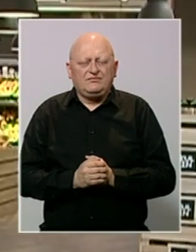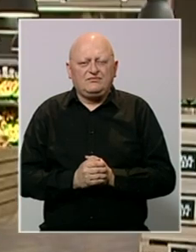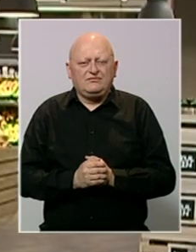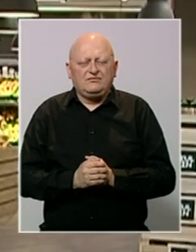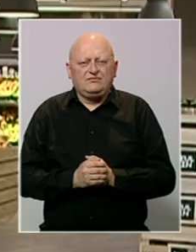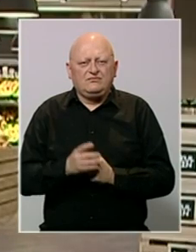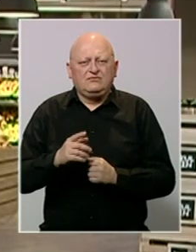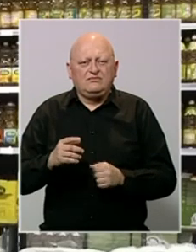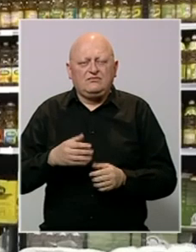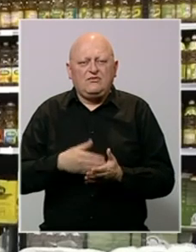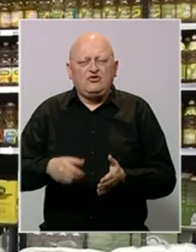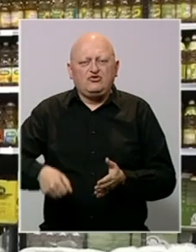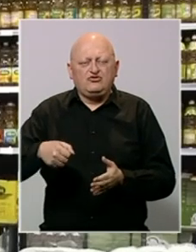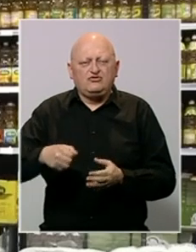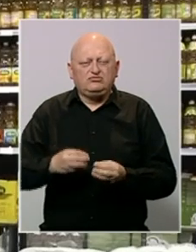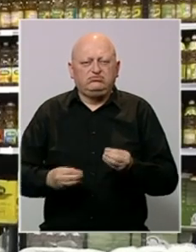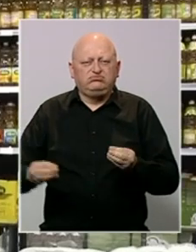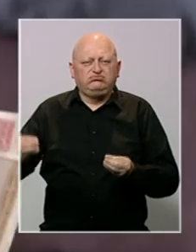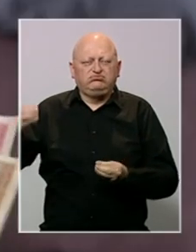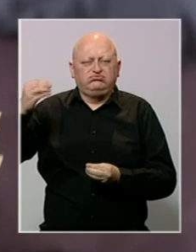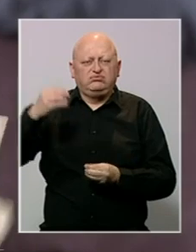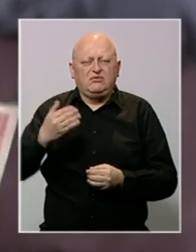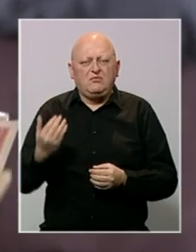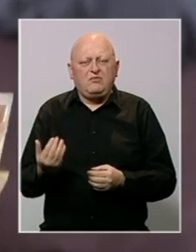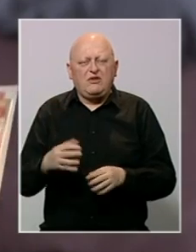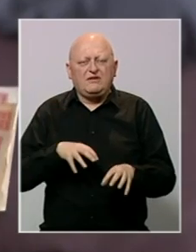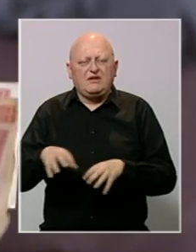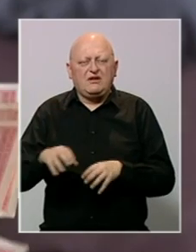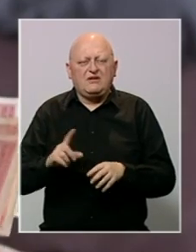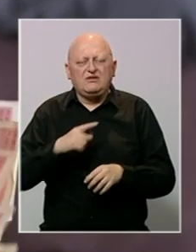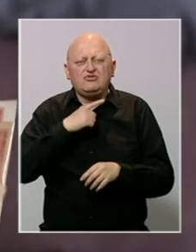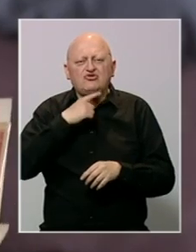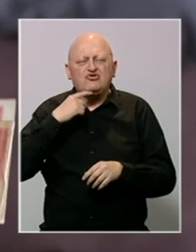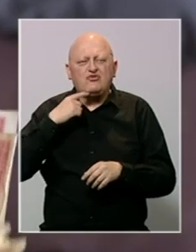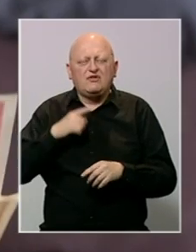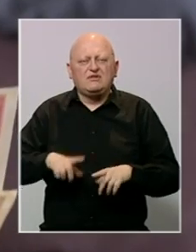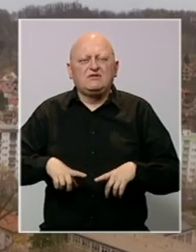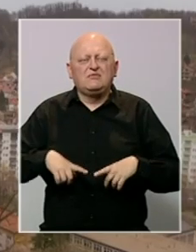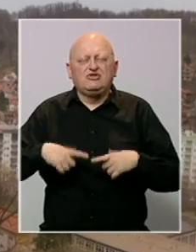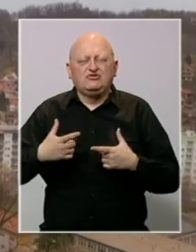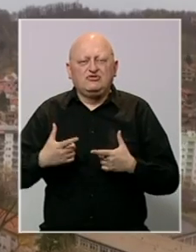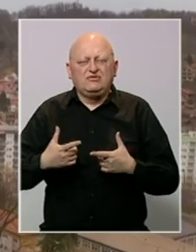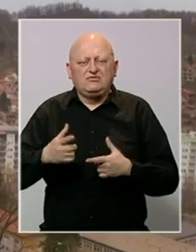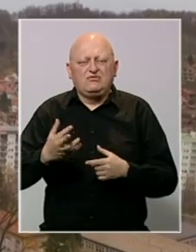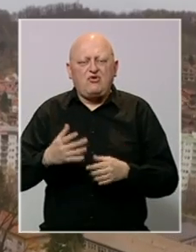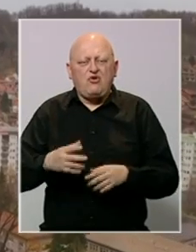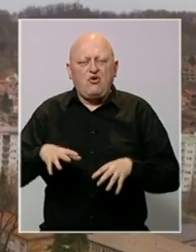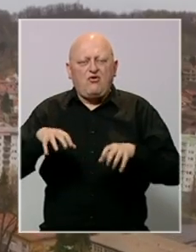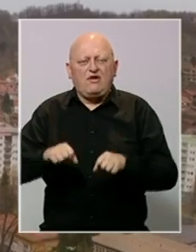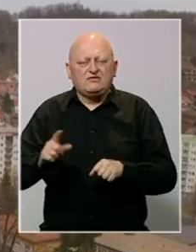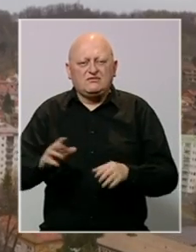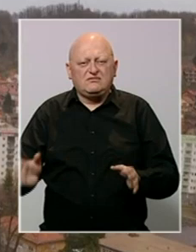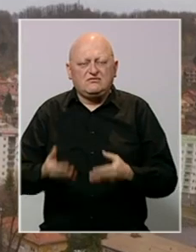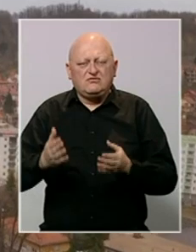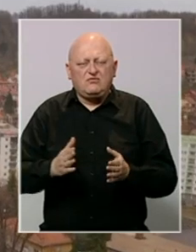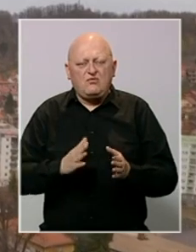Dok potrošačka korpa konstantno raste, plate većine radnika nisu dovoljne ni za preživljavanje. Ukoliko vlasti ne reaguju po